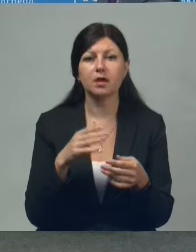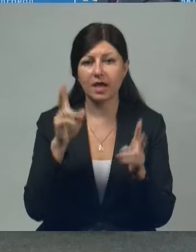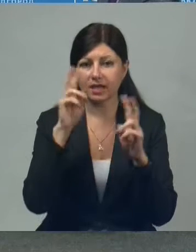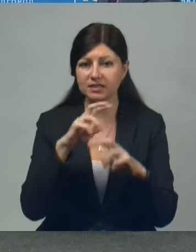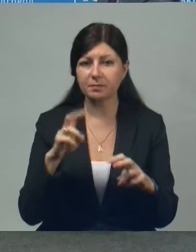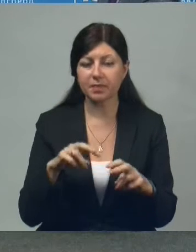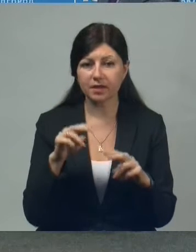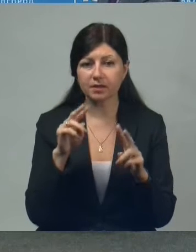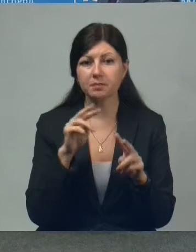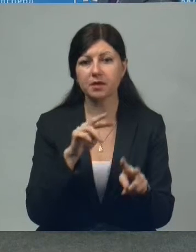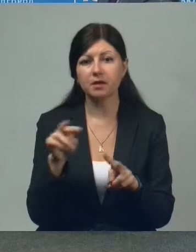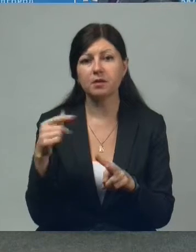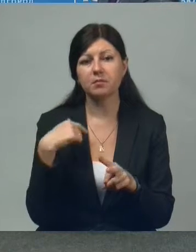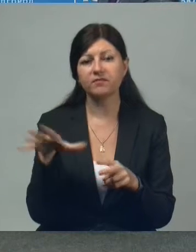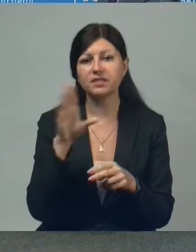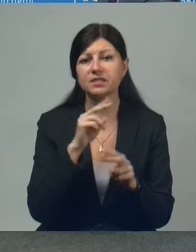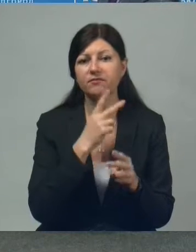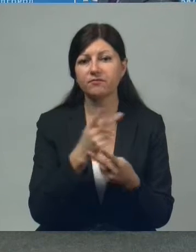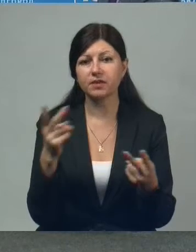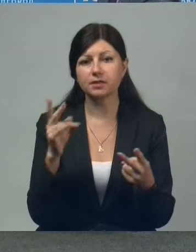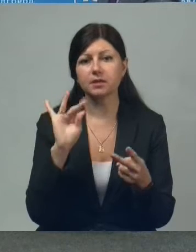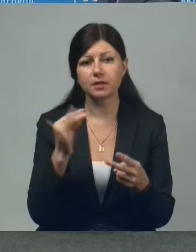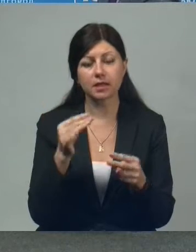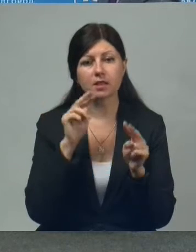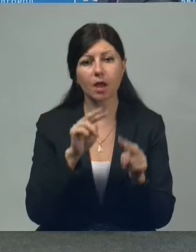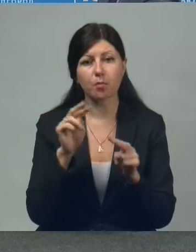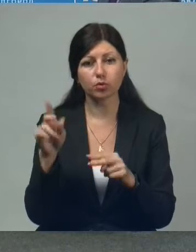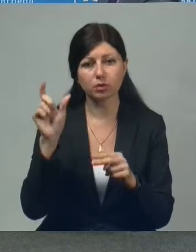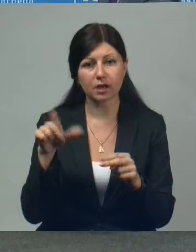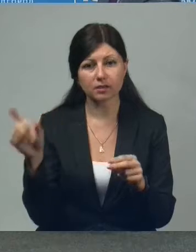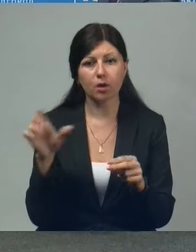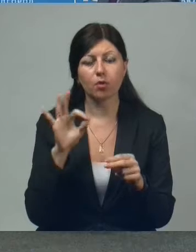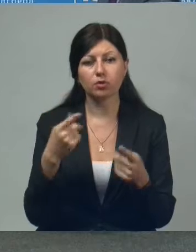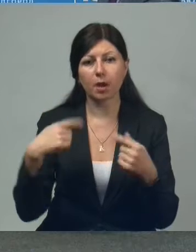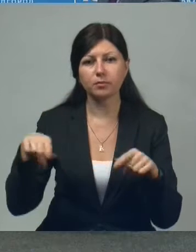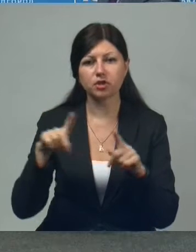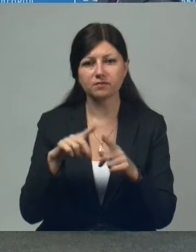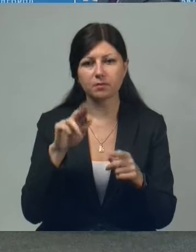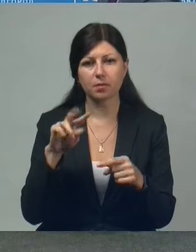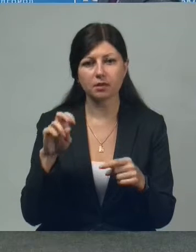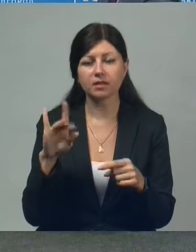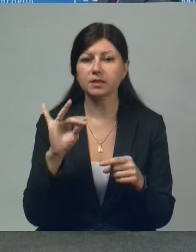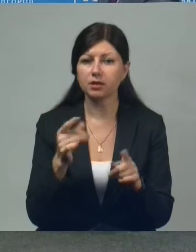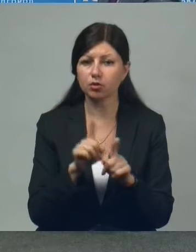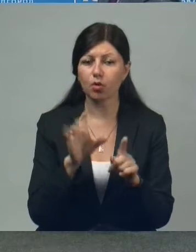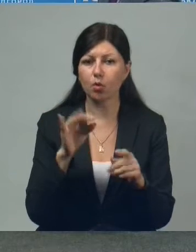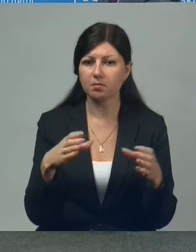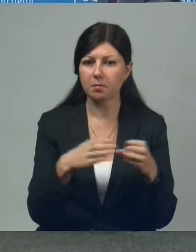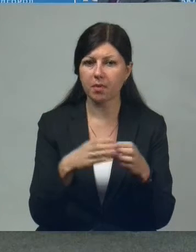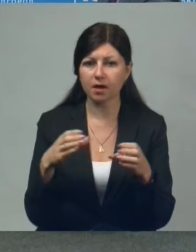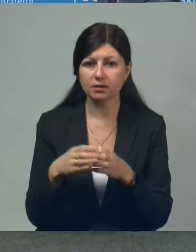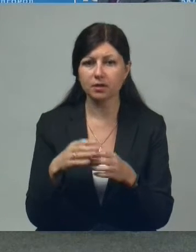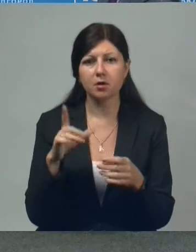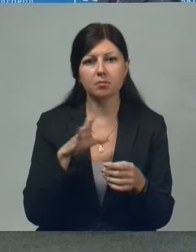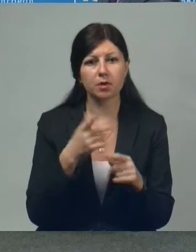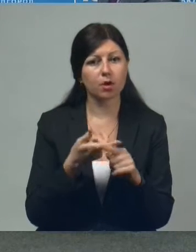экспертами, мы везде видели и наблюдателей от общественной палаты, и наблюдателей от партий. И вы знаете, они были